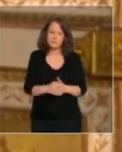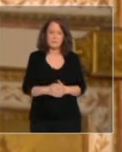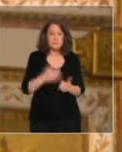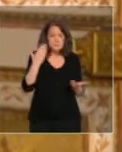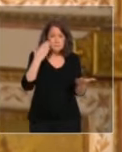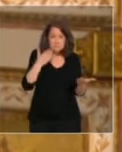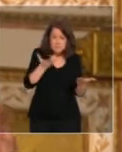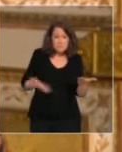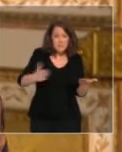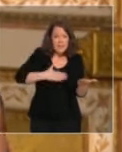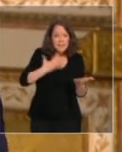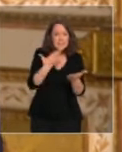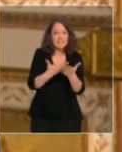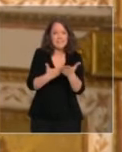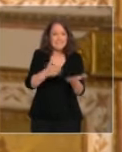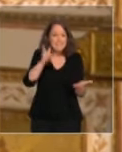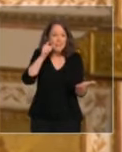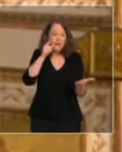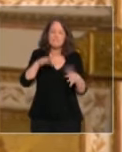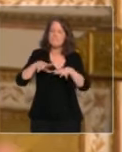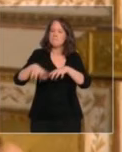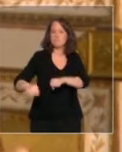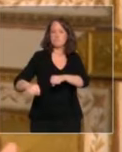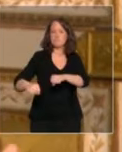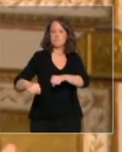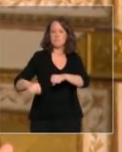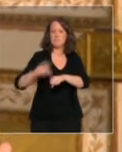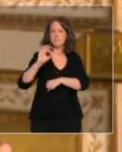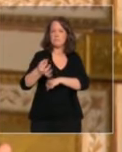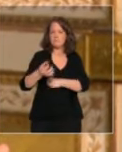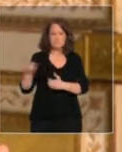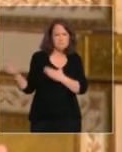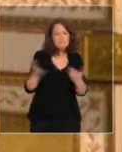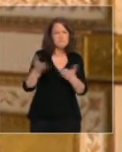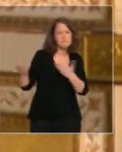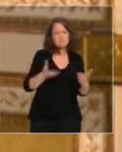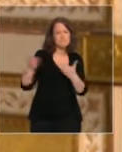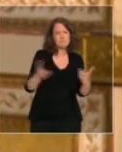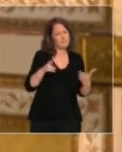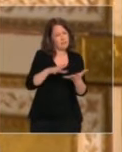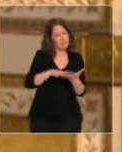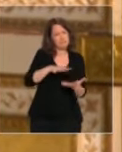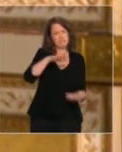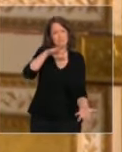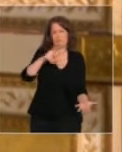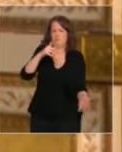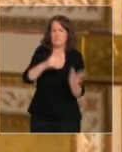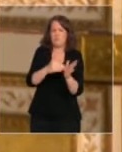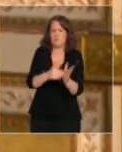et nous allons continuer à distribuer davantage d'équipements. Mais comme vous,